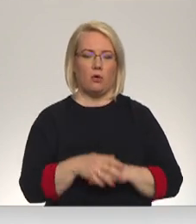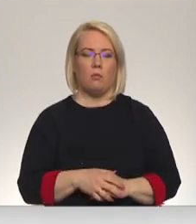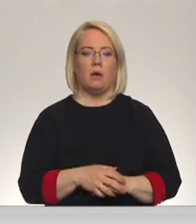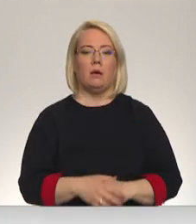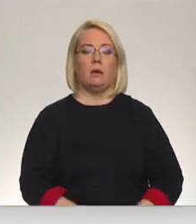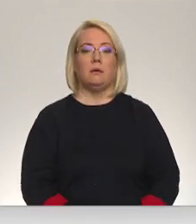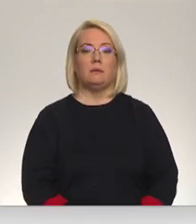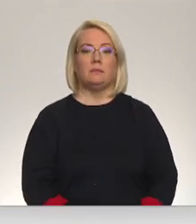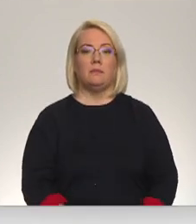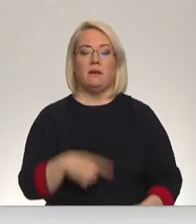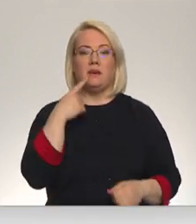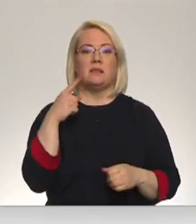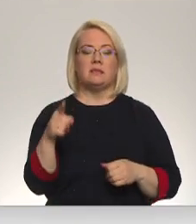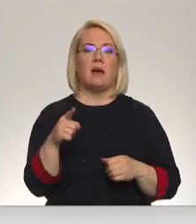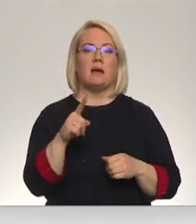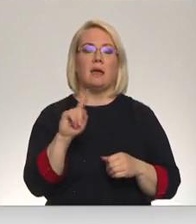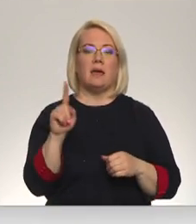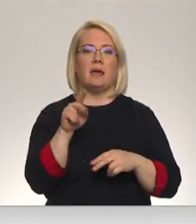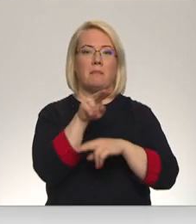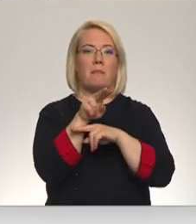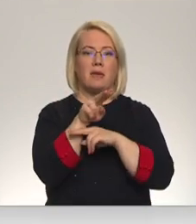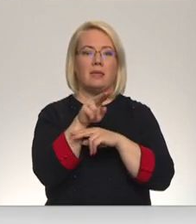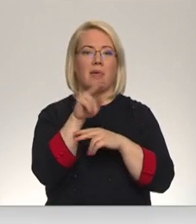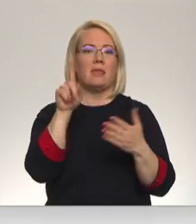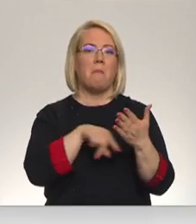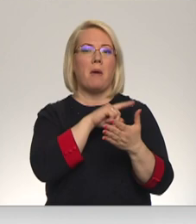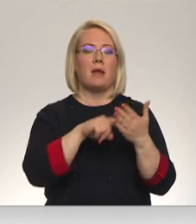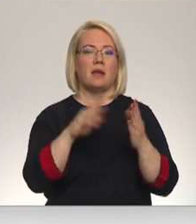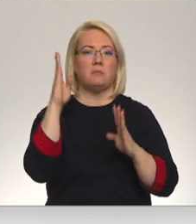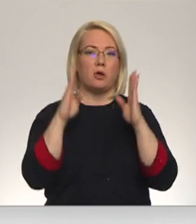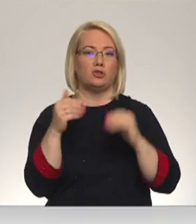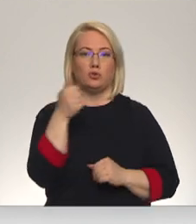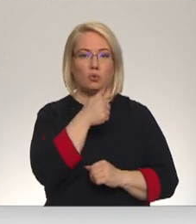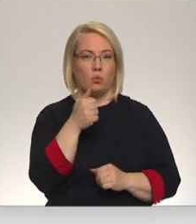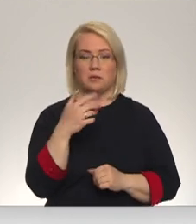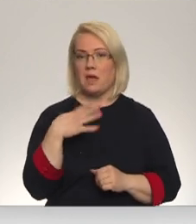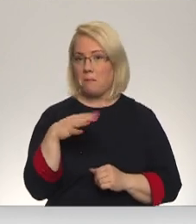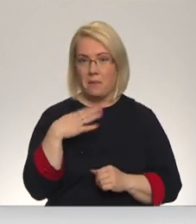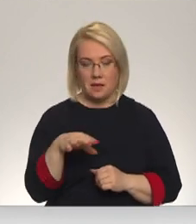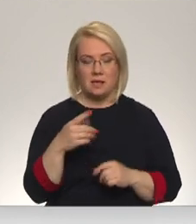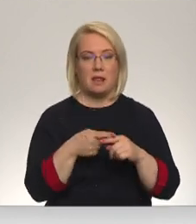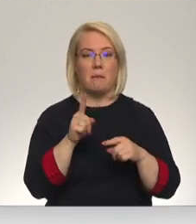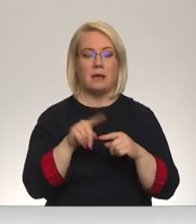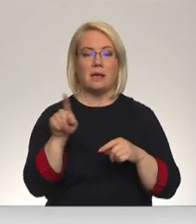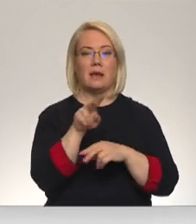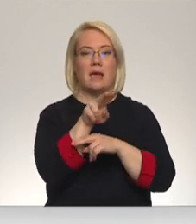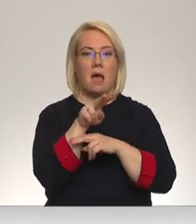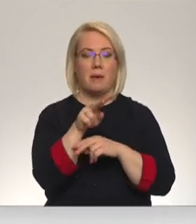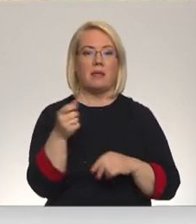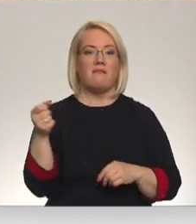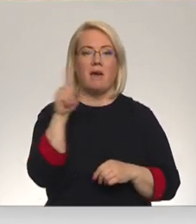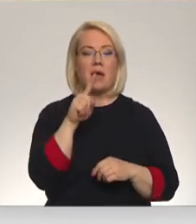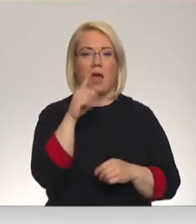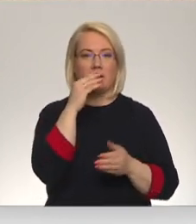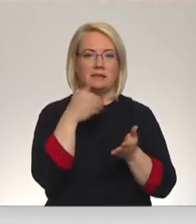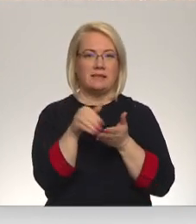tādas medības saimniecības, nepareiz medīja meža cūks. Un kāpēc? Tāpēc, ka jāmedī būtu vairāk sivēni.